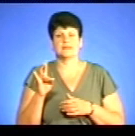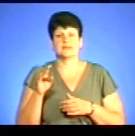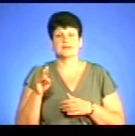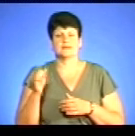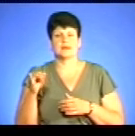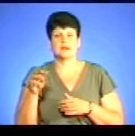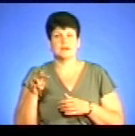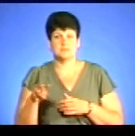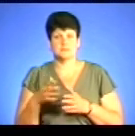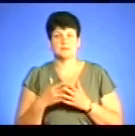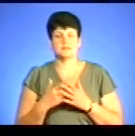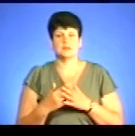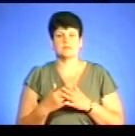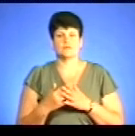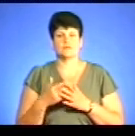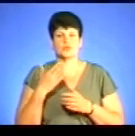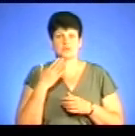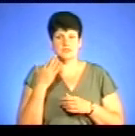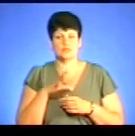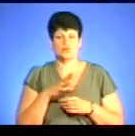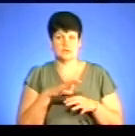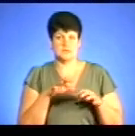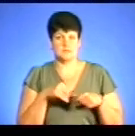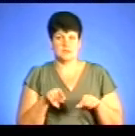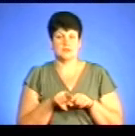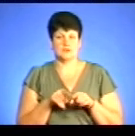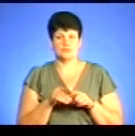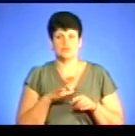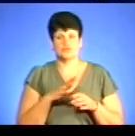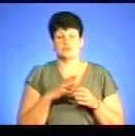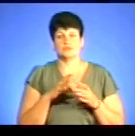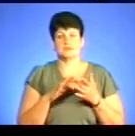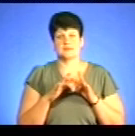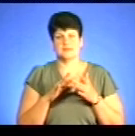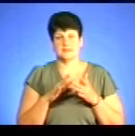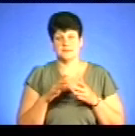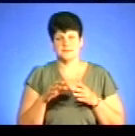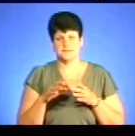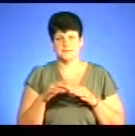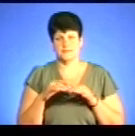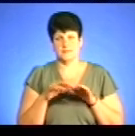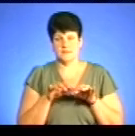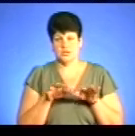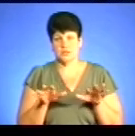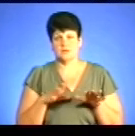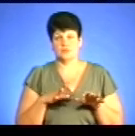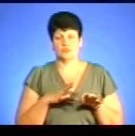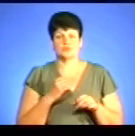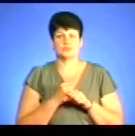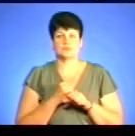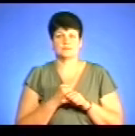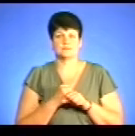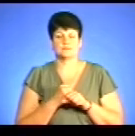Ну, от постаннє, навіть, вилучення у цьому також була залучена інтернет-мережа, де ми, скажімо так, було здійно.